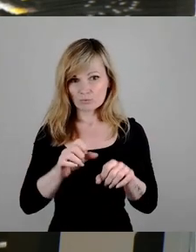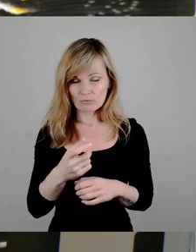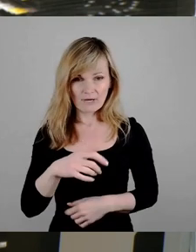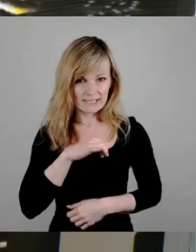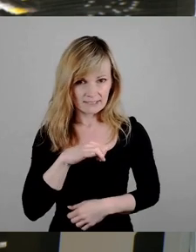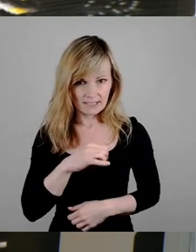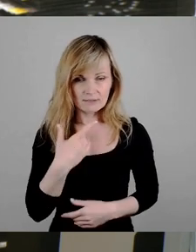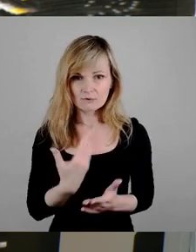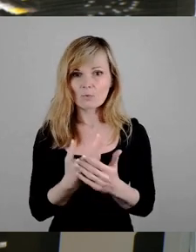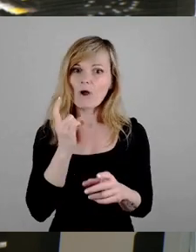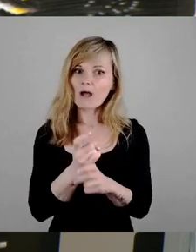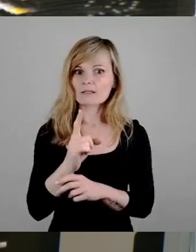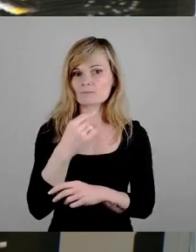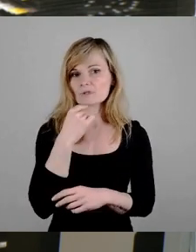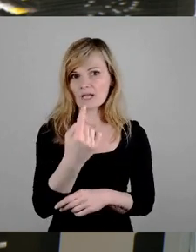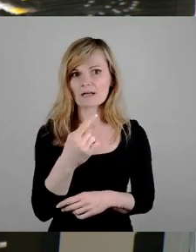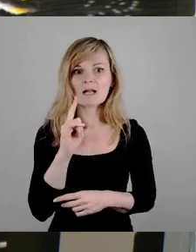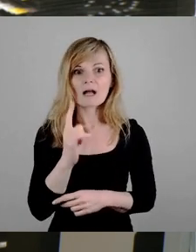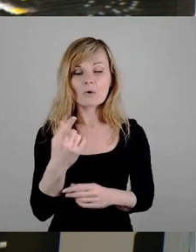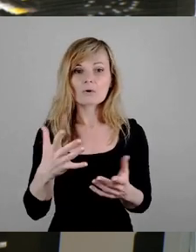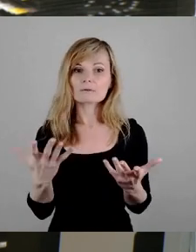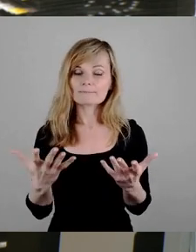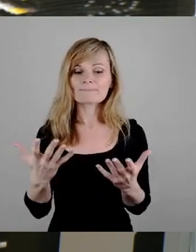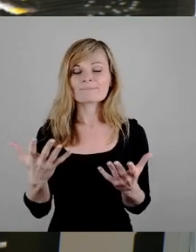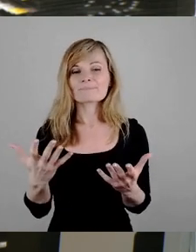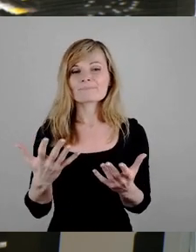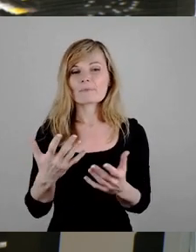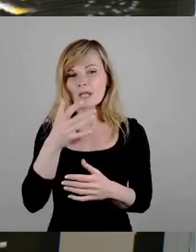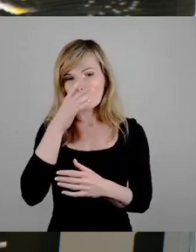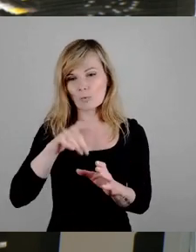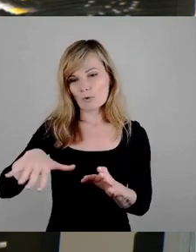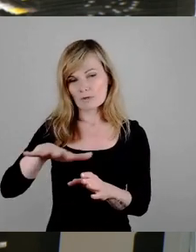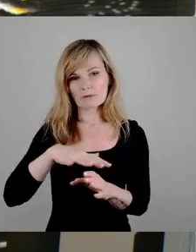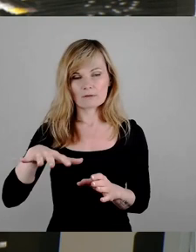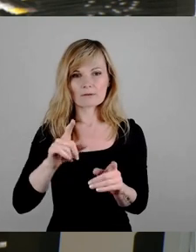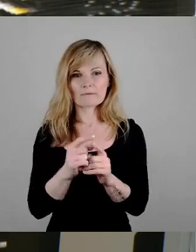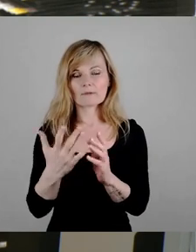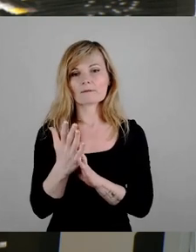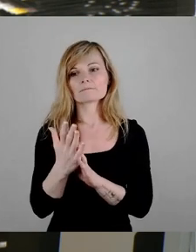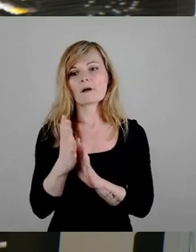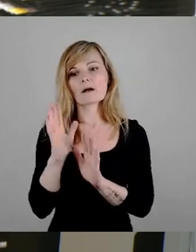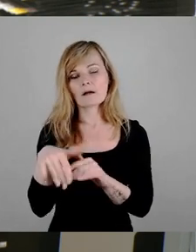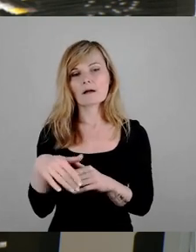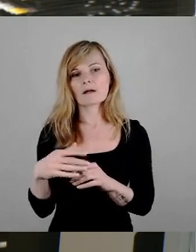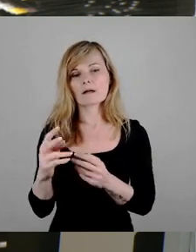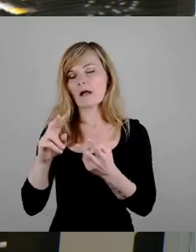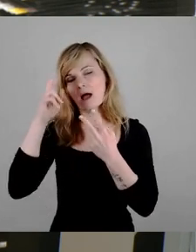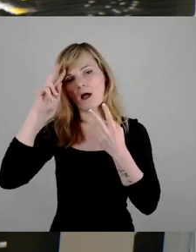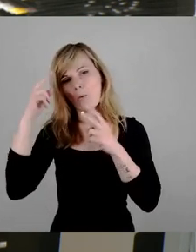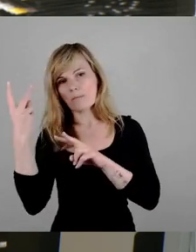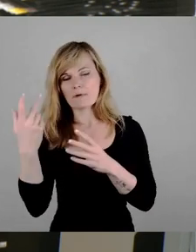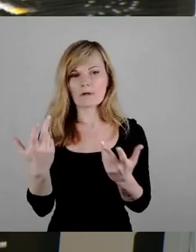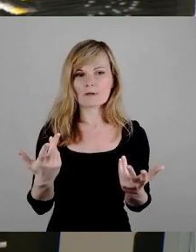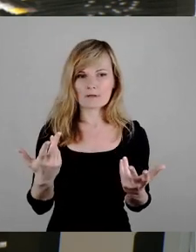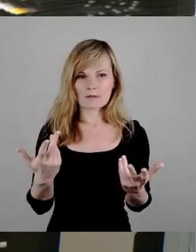sagen, sondern auch natürlich das Umfallen der Grünen, die jetzt aufgrund dessen, dass sie im Grunde in